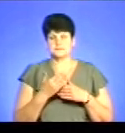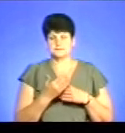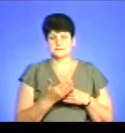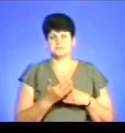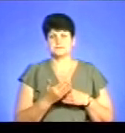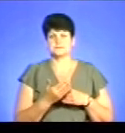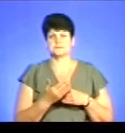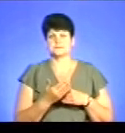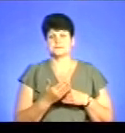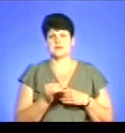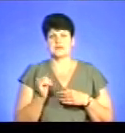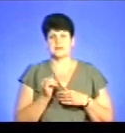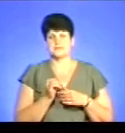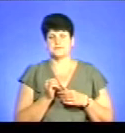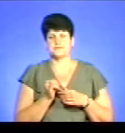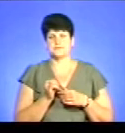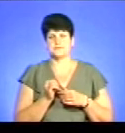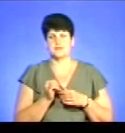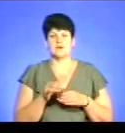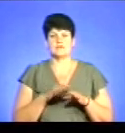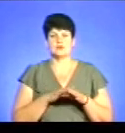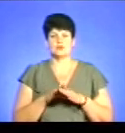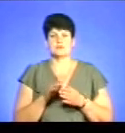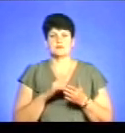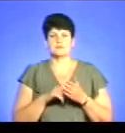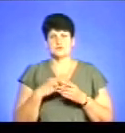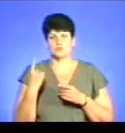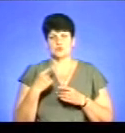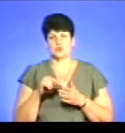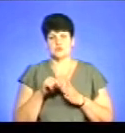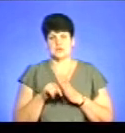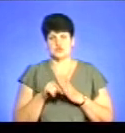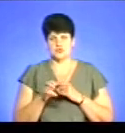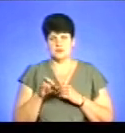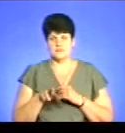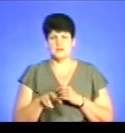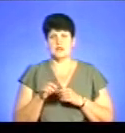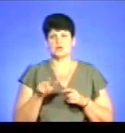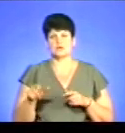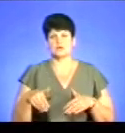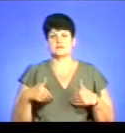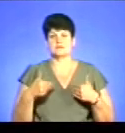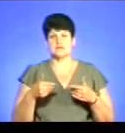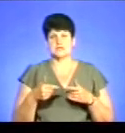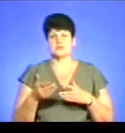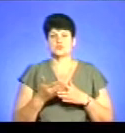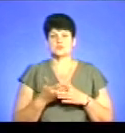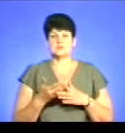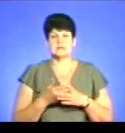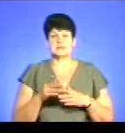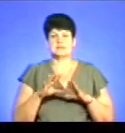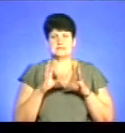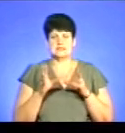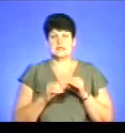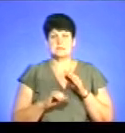адміністраціях і виконкомах міст обласного значення. Людина, коли звертається за субсидією і на